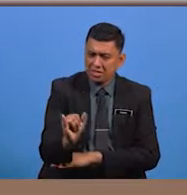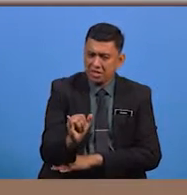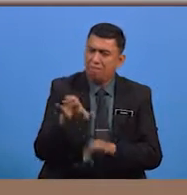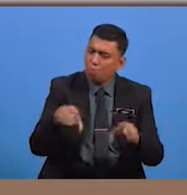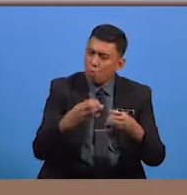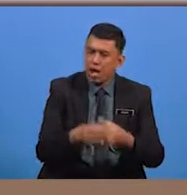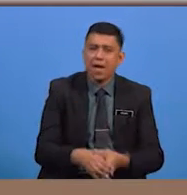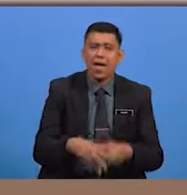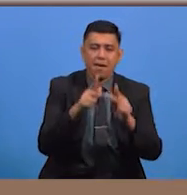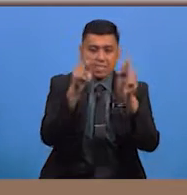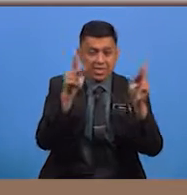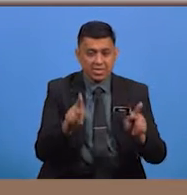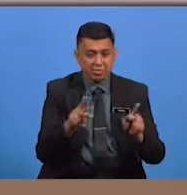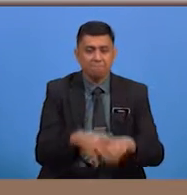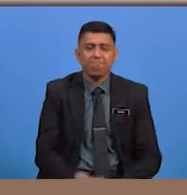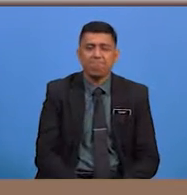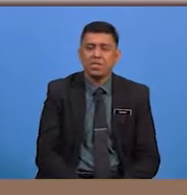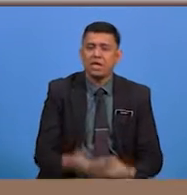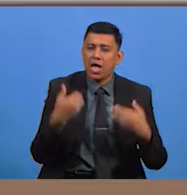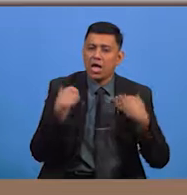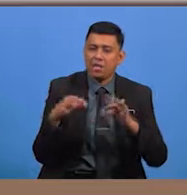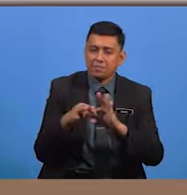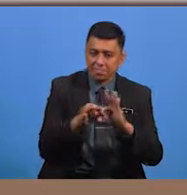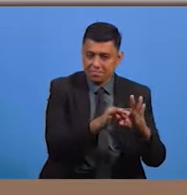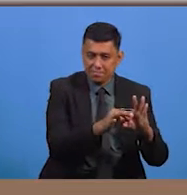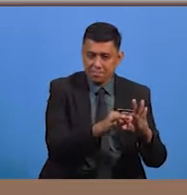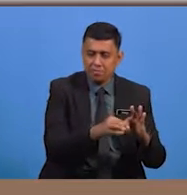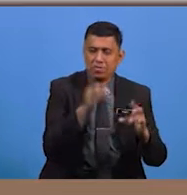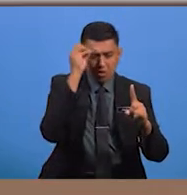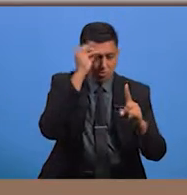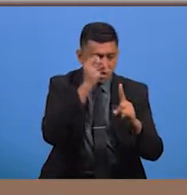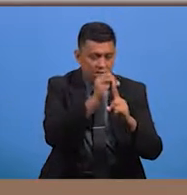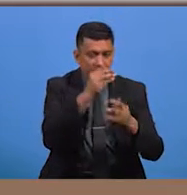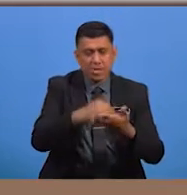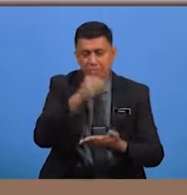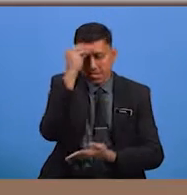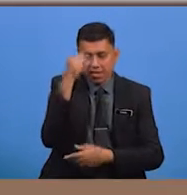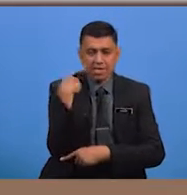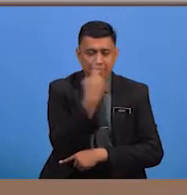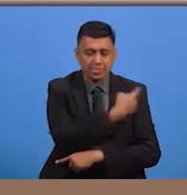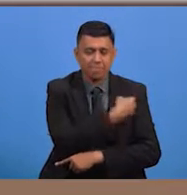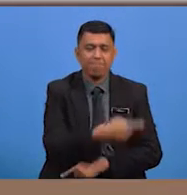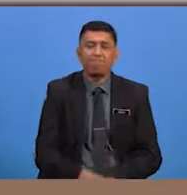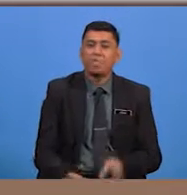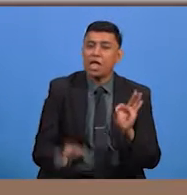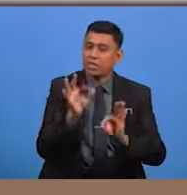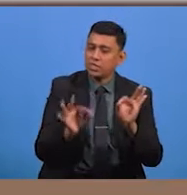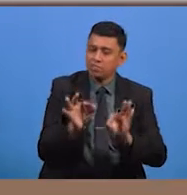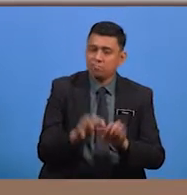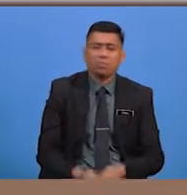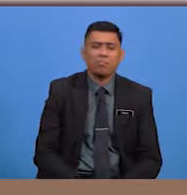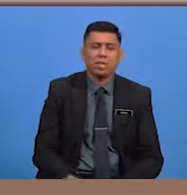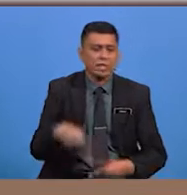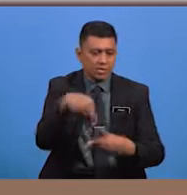ketika peperiksaan Ada kaitannya dengan objektif pembelajaran kita Jika di